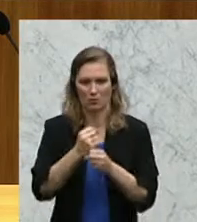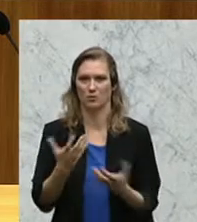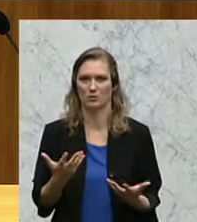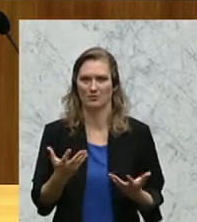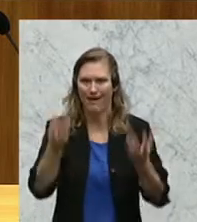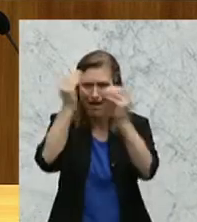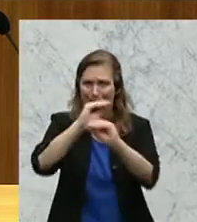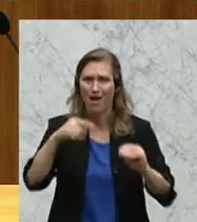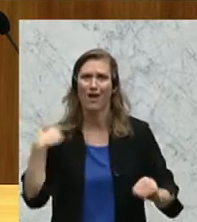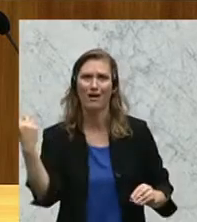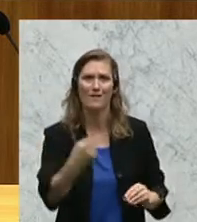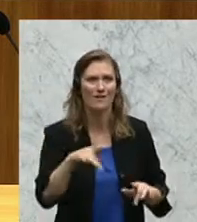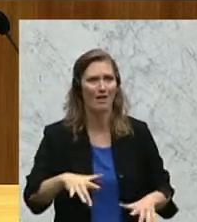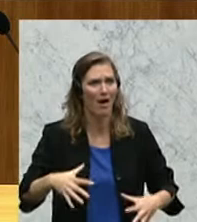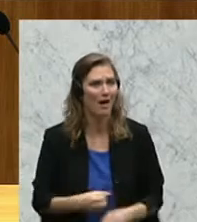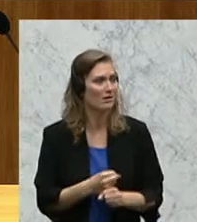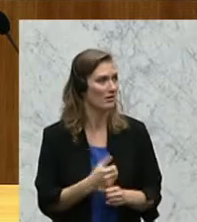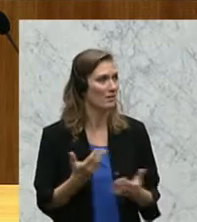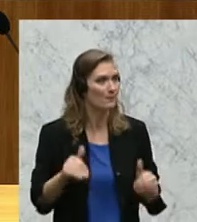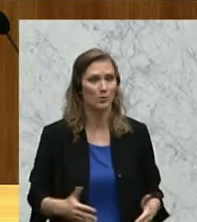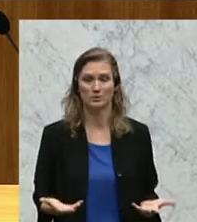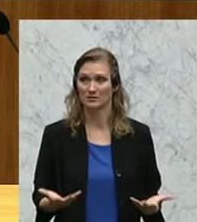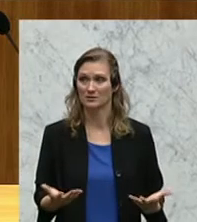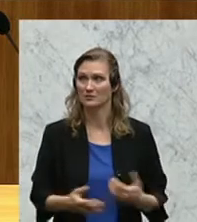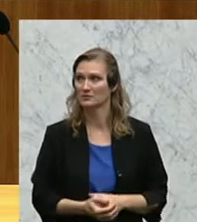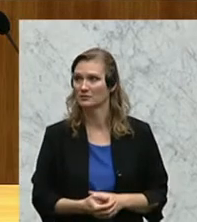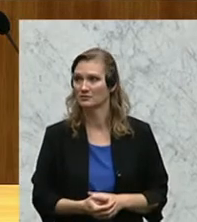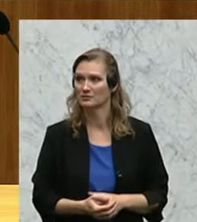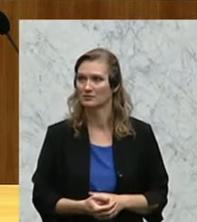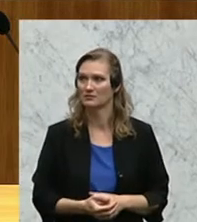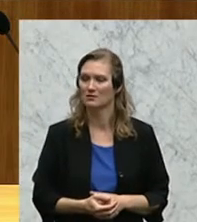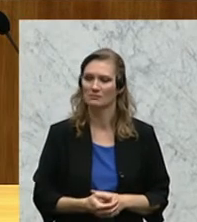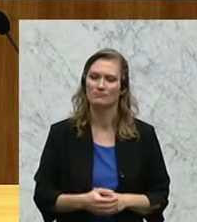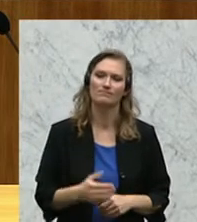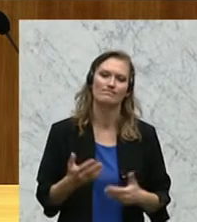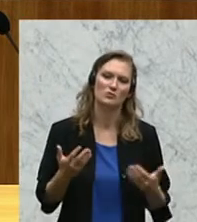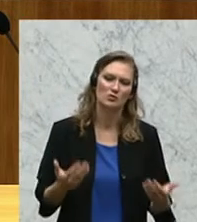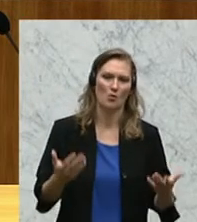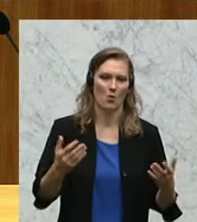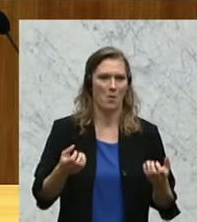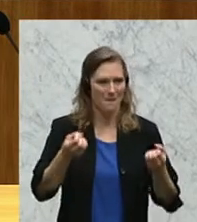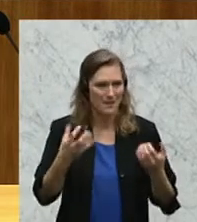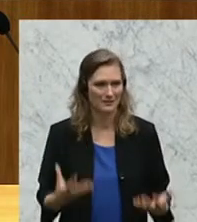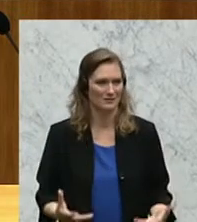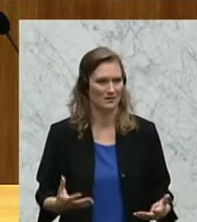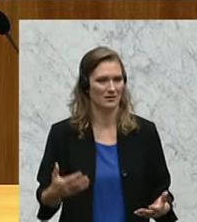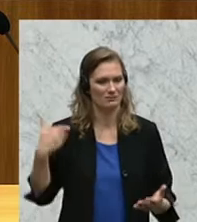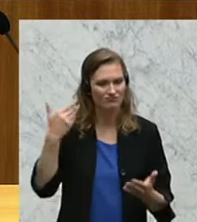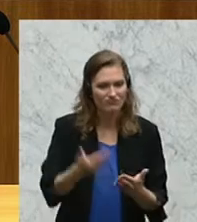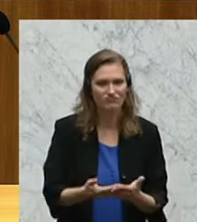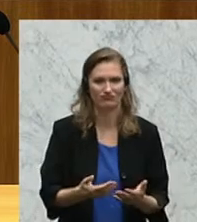auch zu retten und dafür zu sorgen und Sorge zu tragen, dass solche Vorfälle, wie wir sie heute